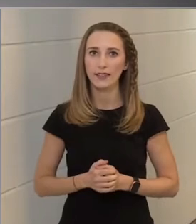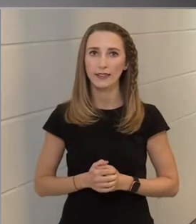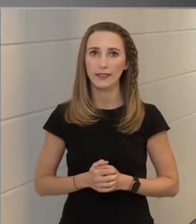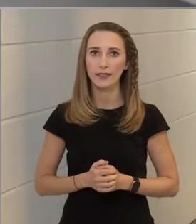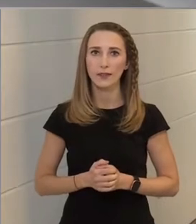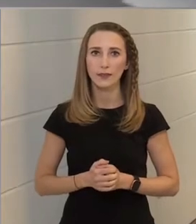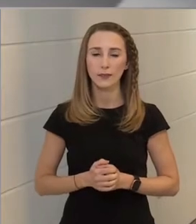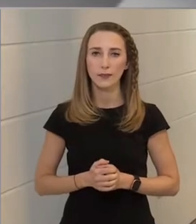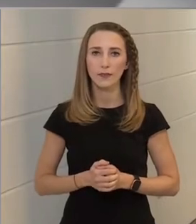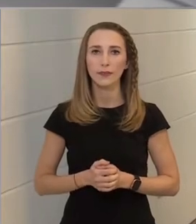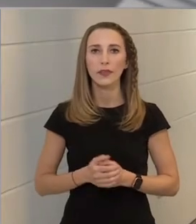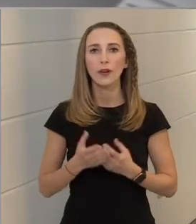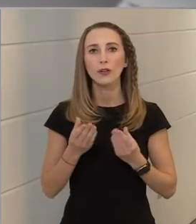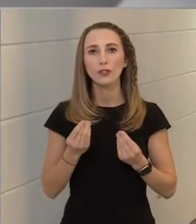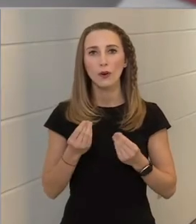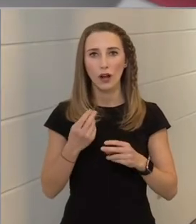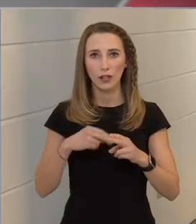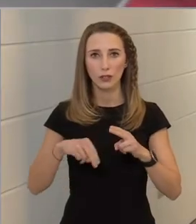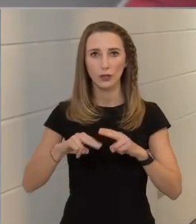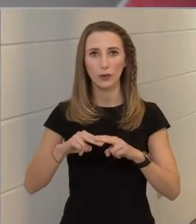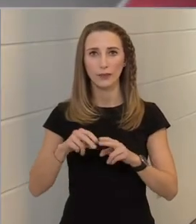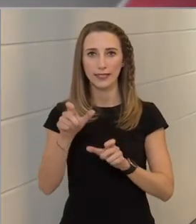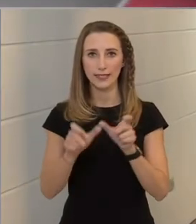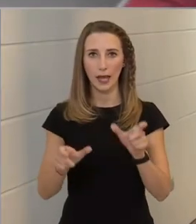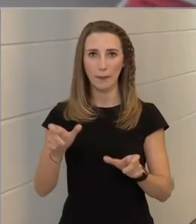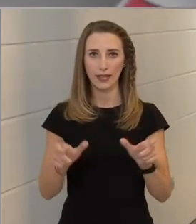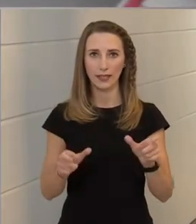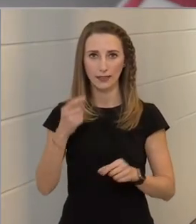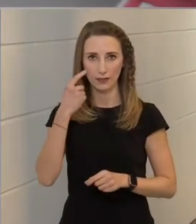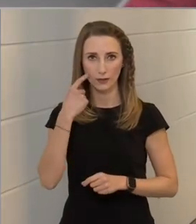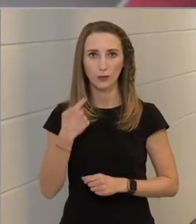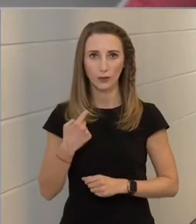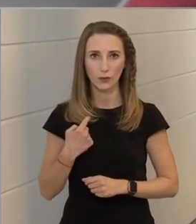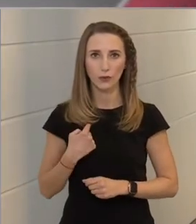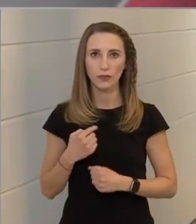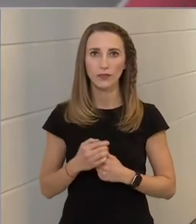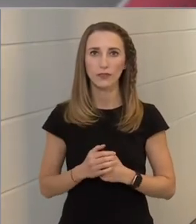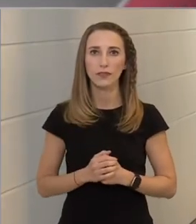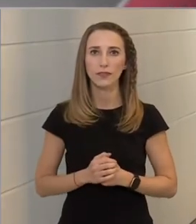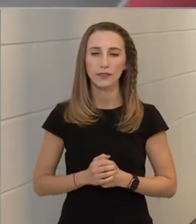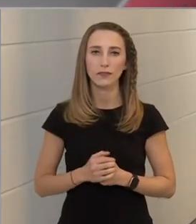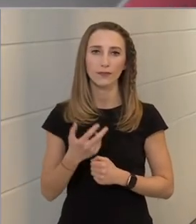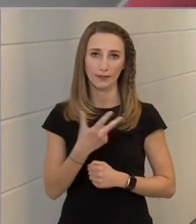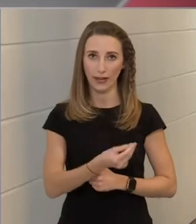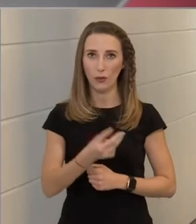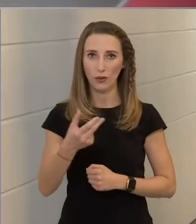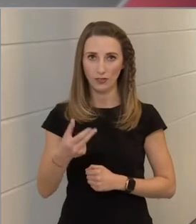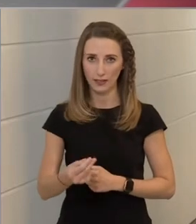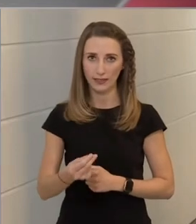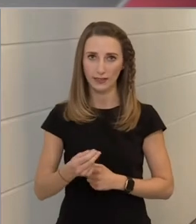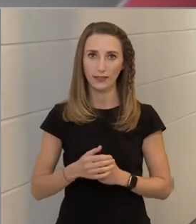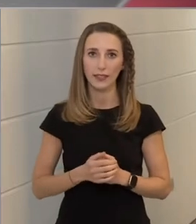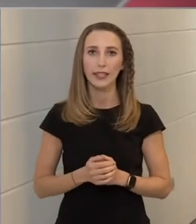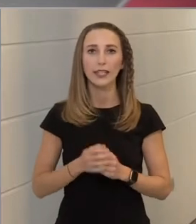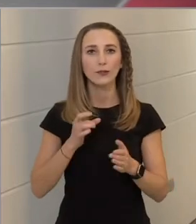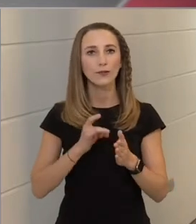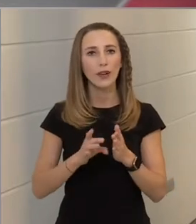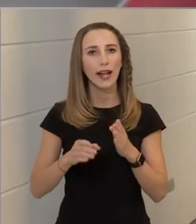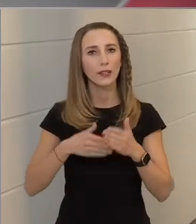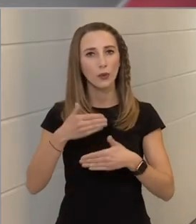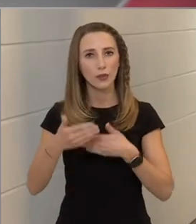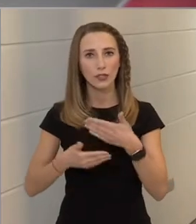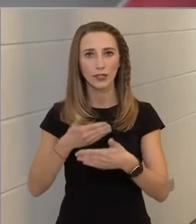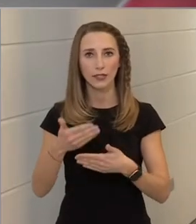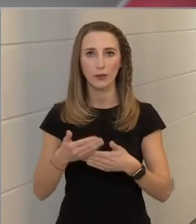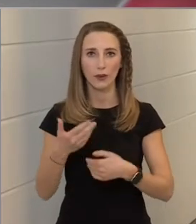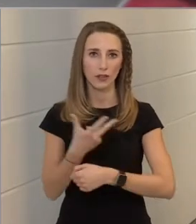hogy sokkal több szemét tudjunk beoltani és felgyorsítsuk